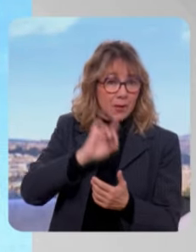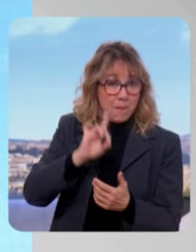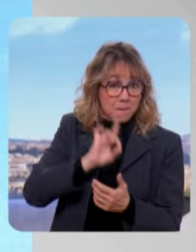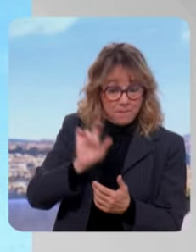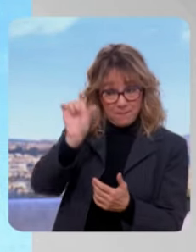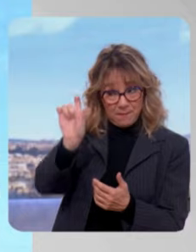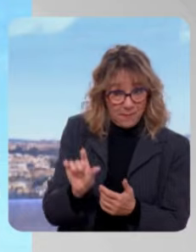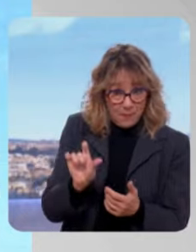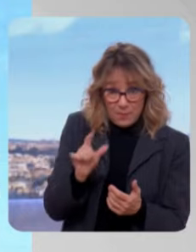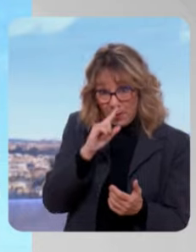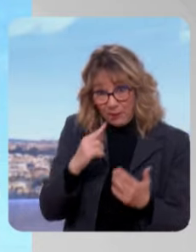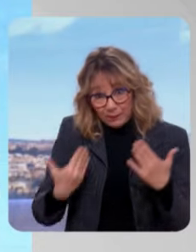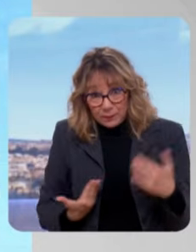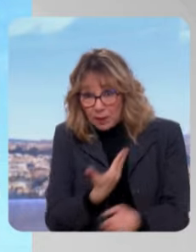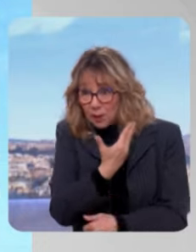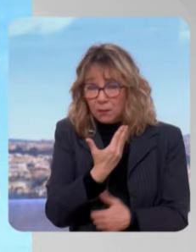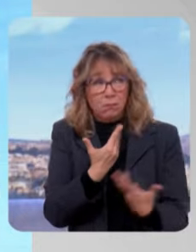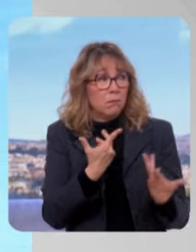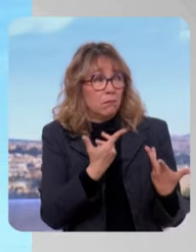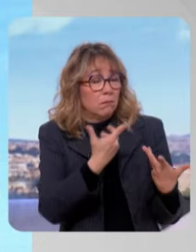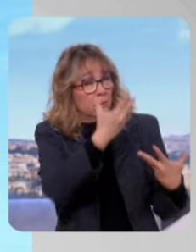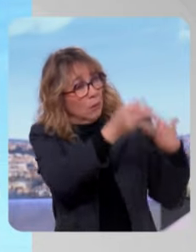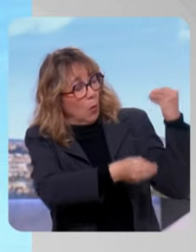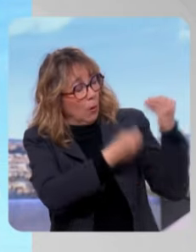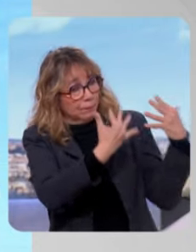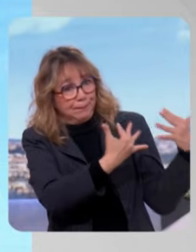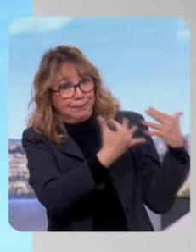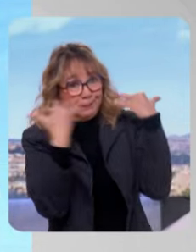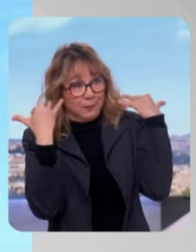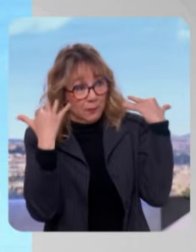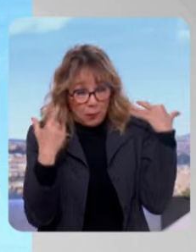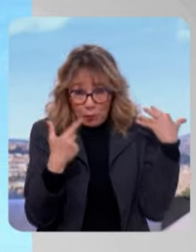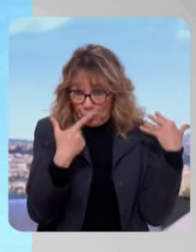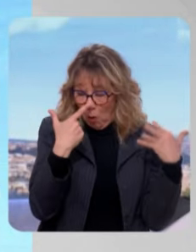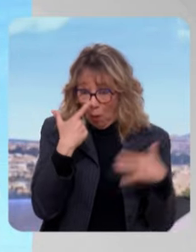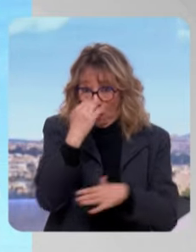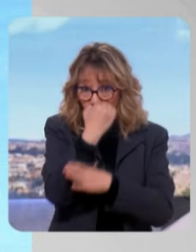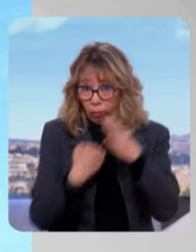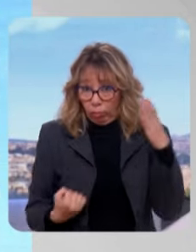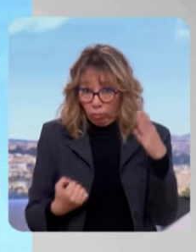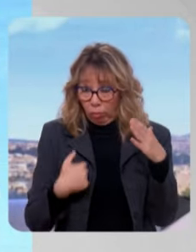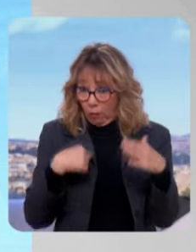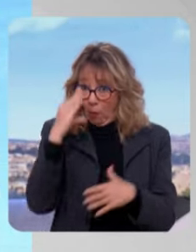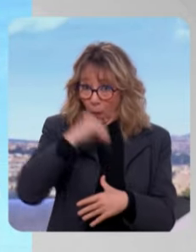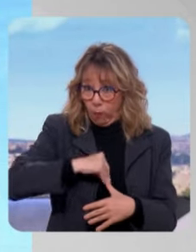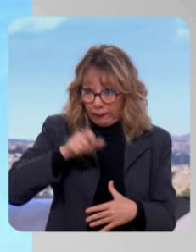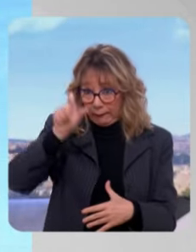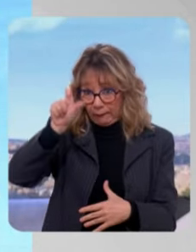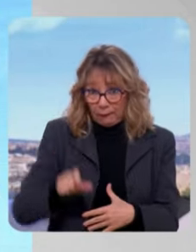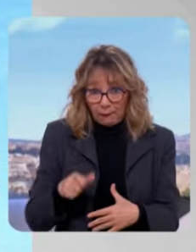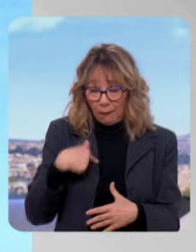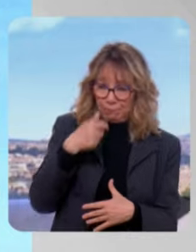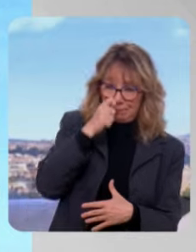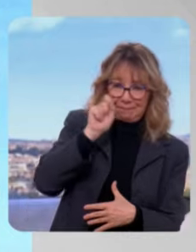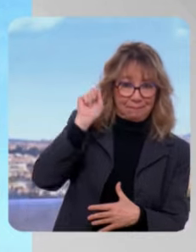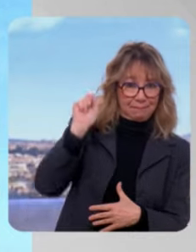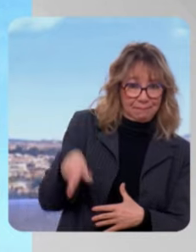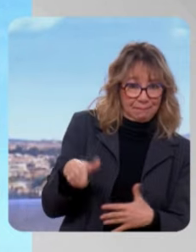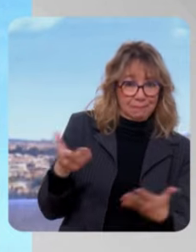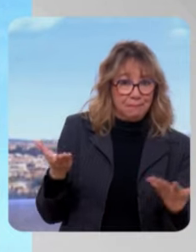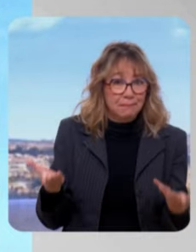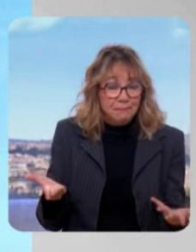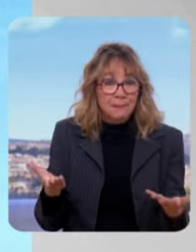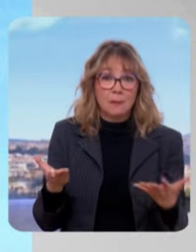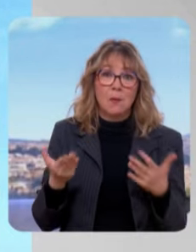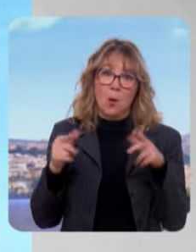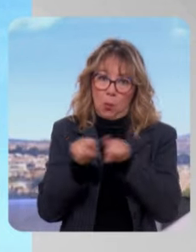victime de la mondialisation, ne se sent pas reconnue, se sent oubliée, méprisée parfois par la classe politique, et notamment